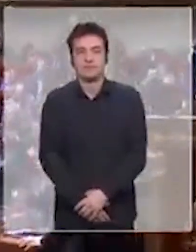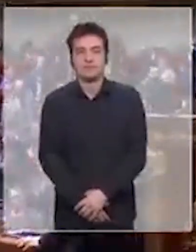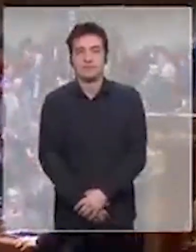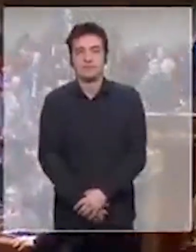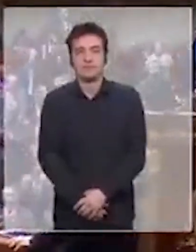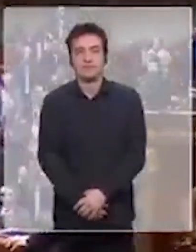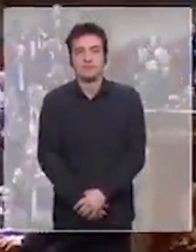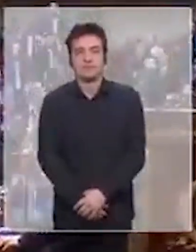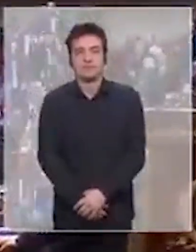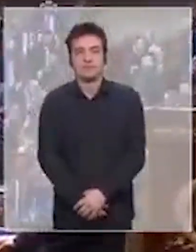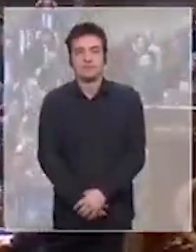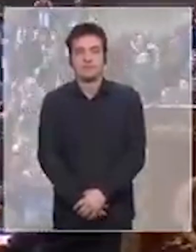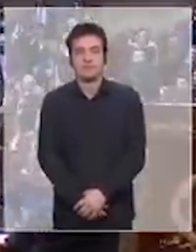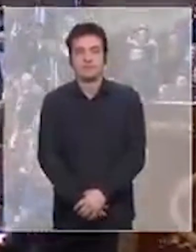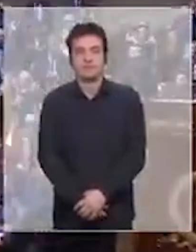Applaudissements